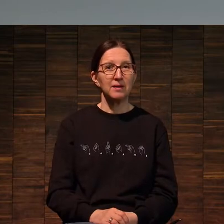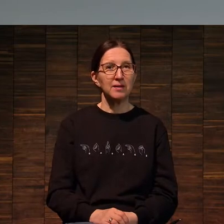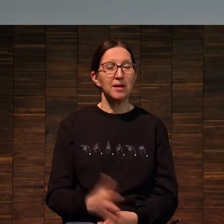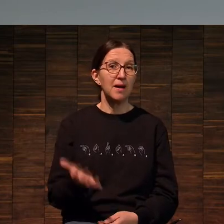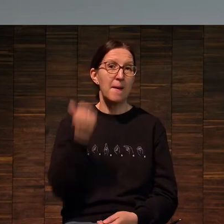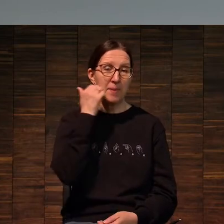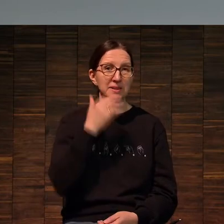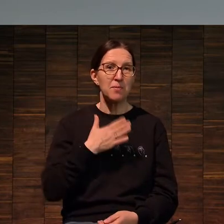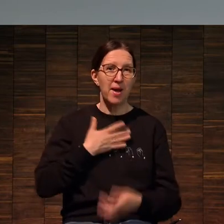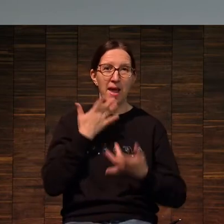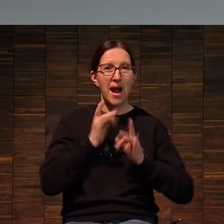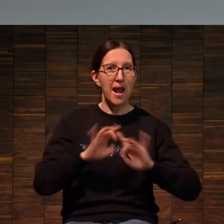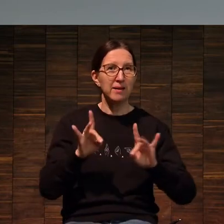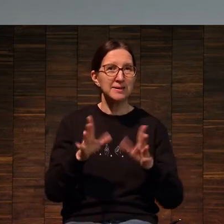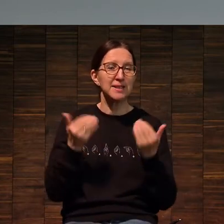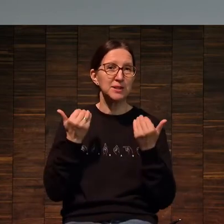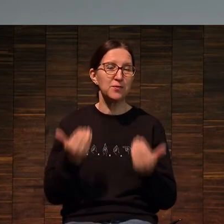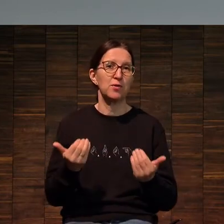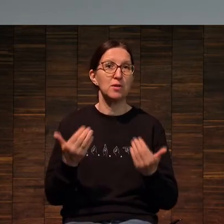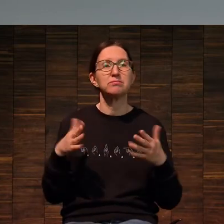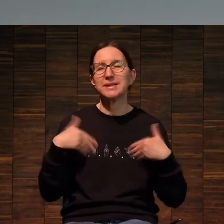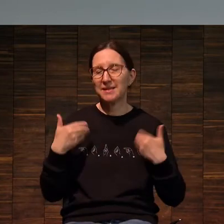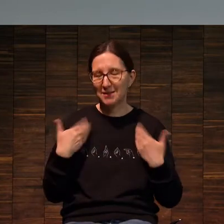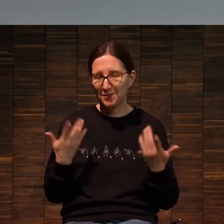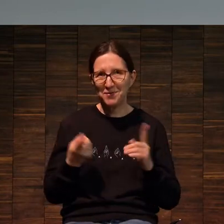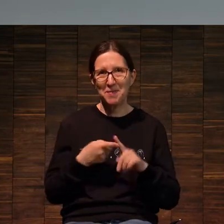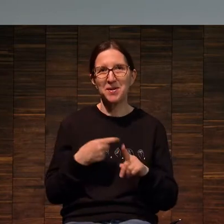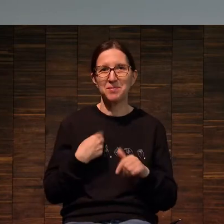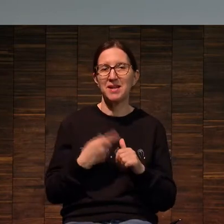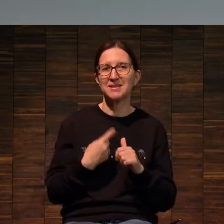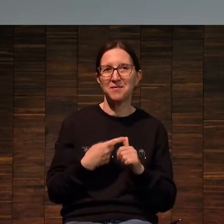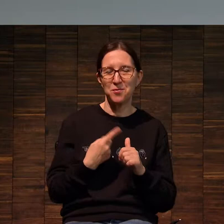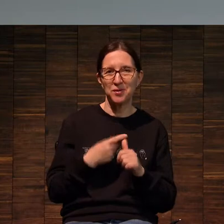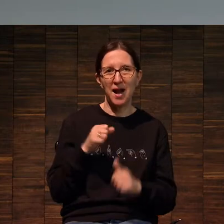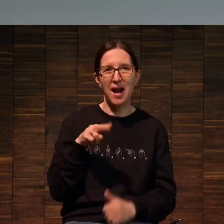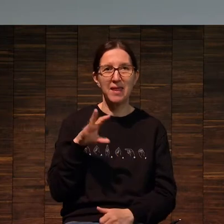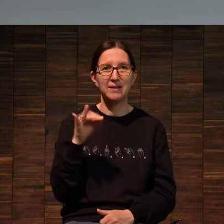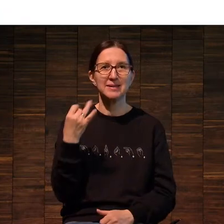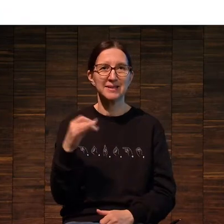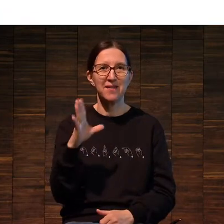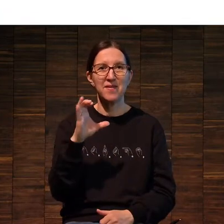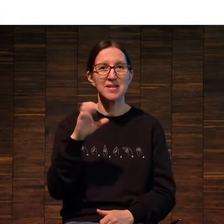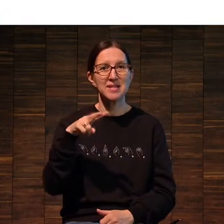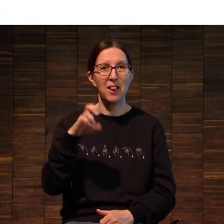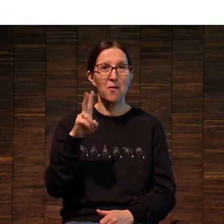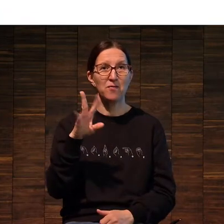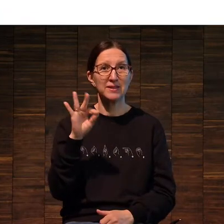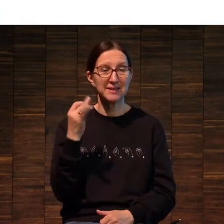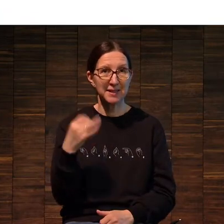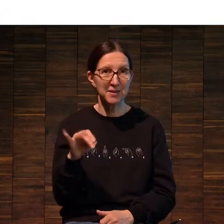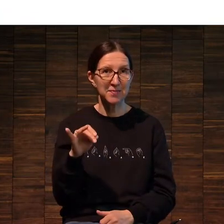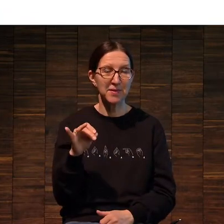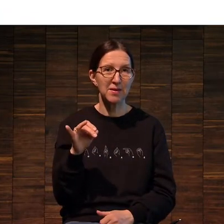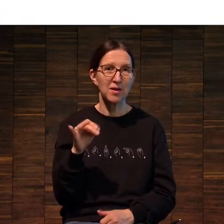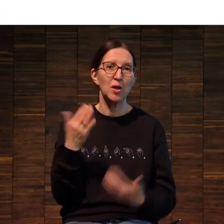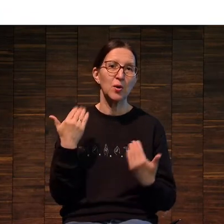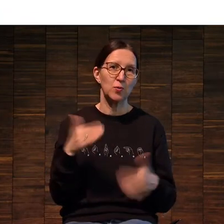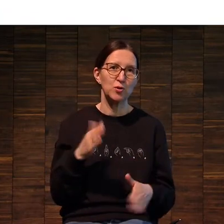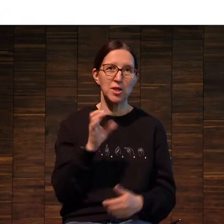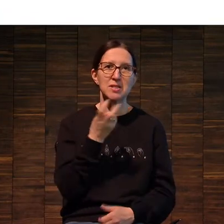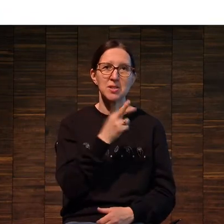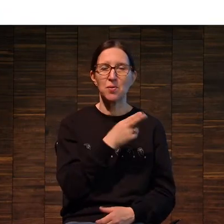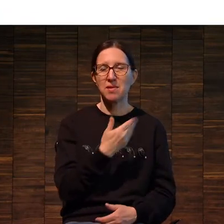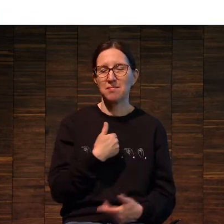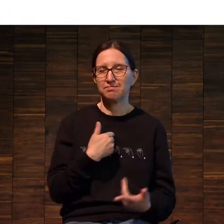Моя лекция будет сегодня… Здравствуйте, во-первых. Меня зовут Алексей Веселовский. Как уже Софья